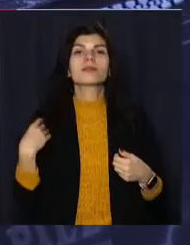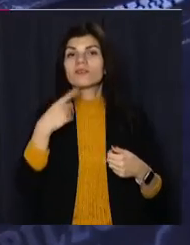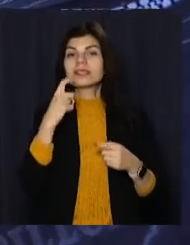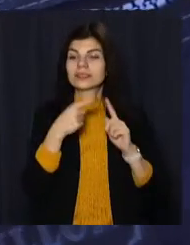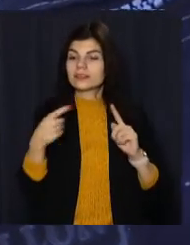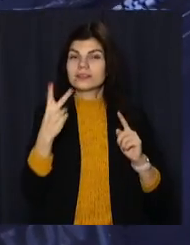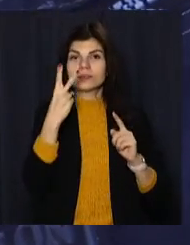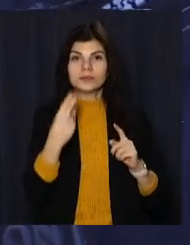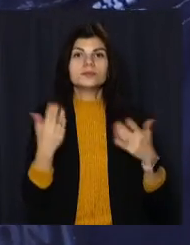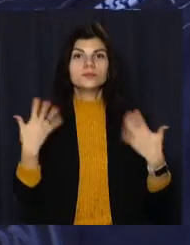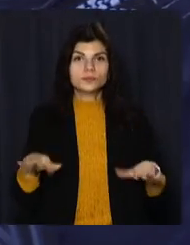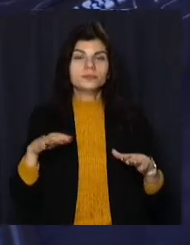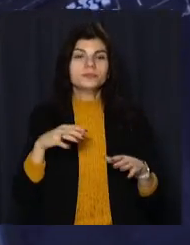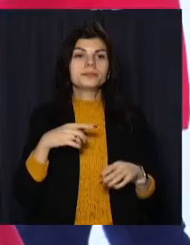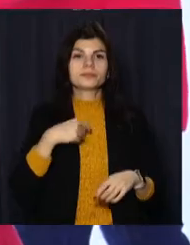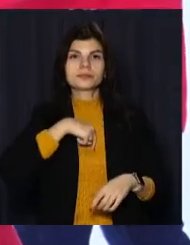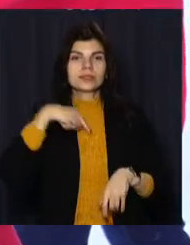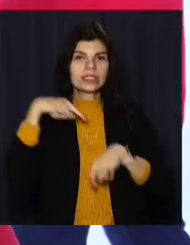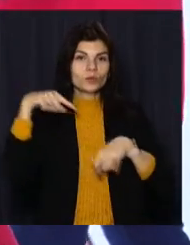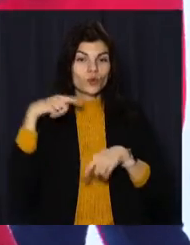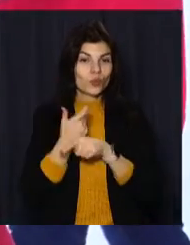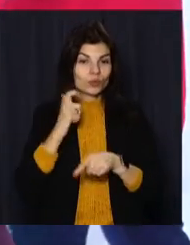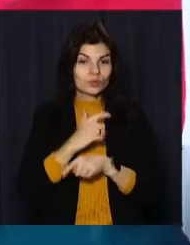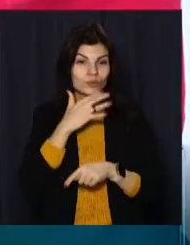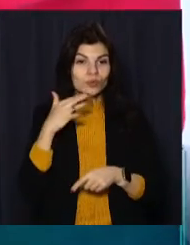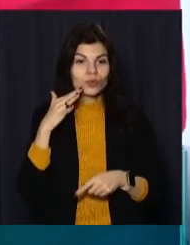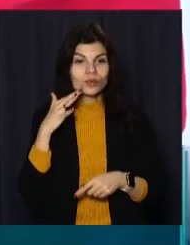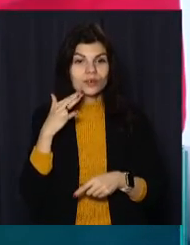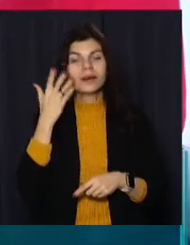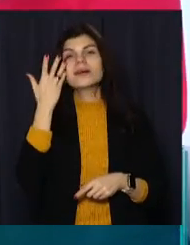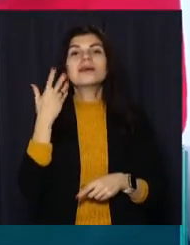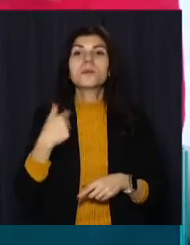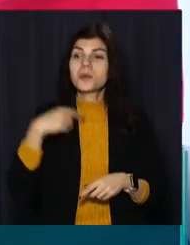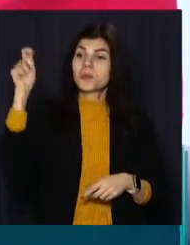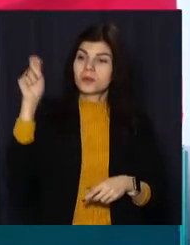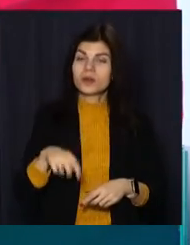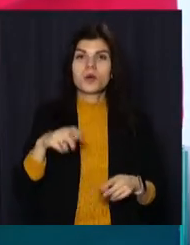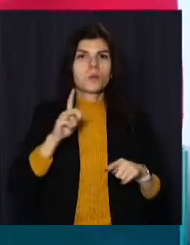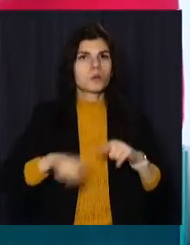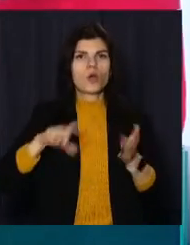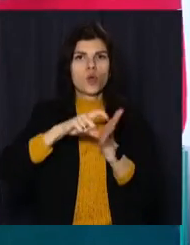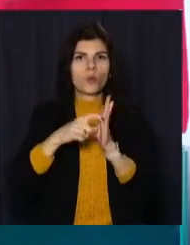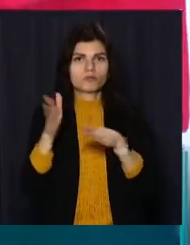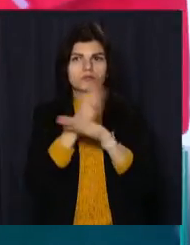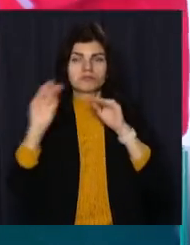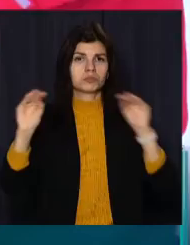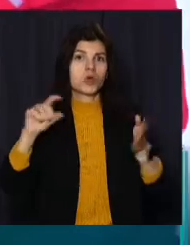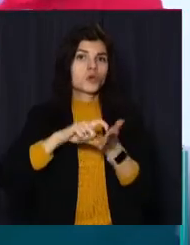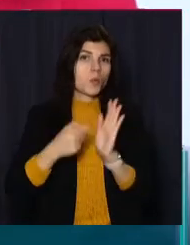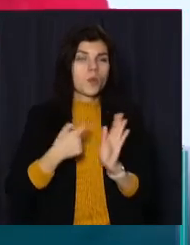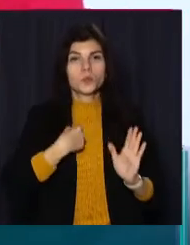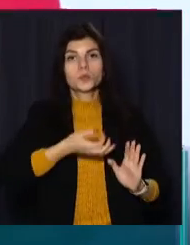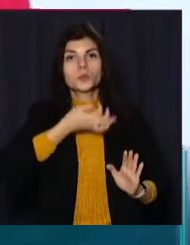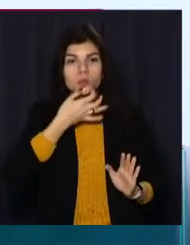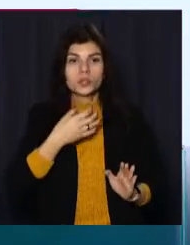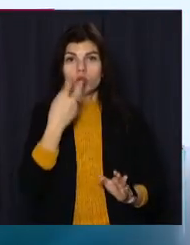вже здобула купу позитивних емоцій. Коли ми приїхали, нас швиденько розселили по кімнатам. Кімната мені дуже поздобалася, три